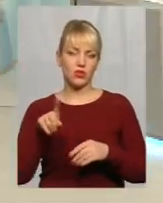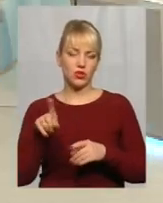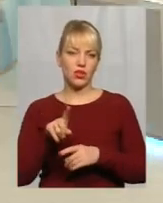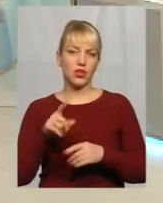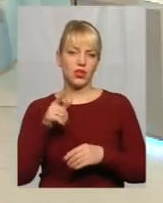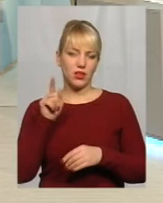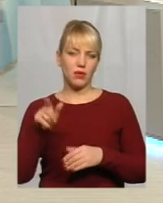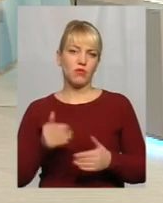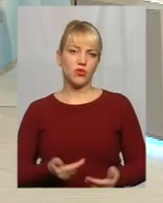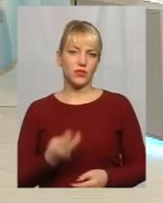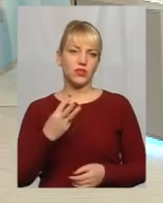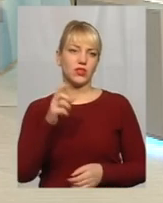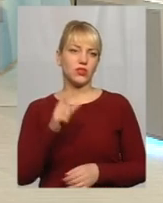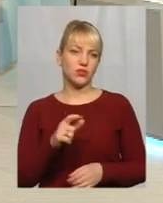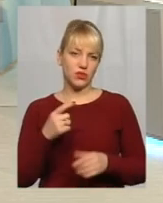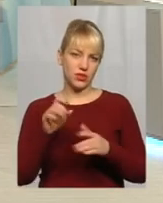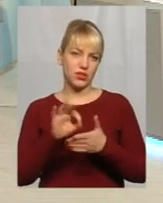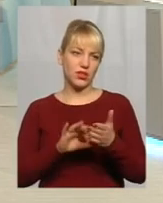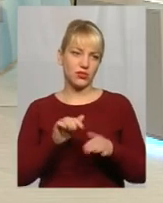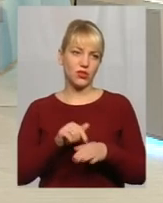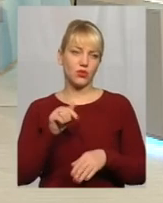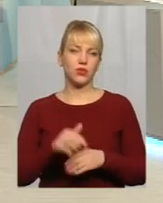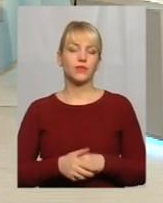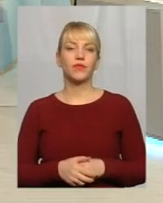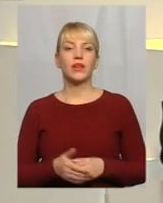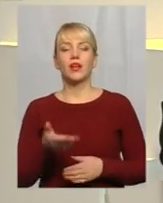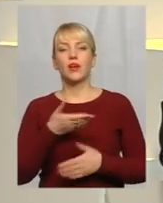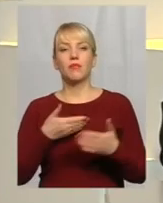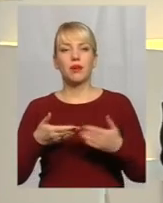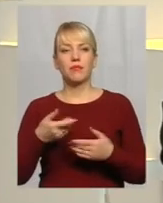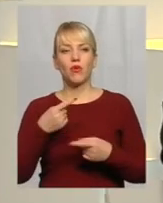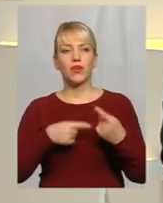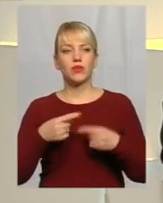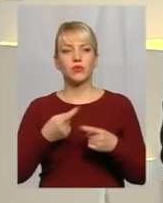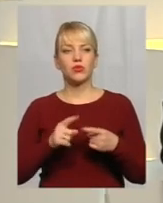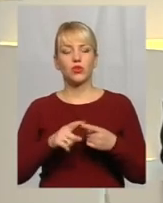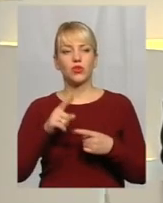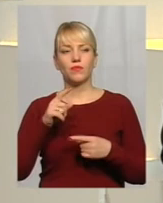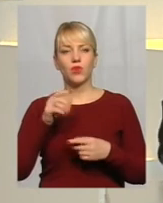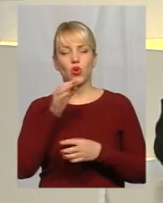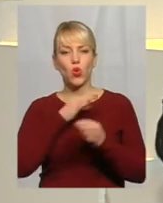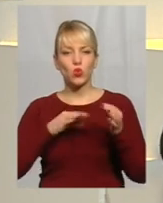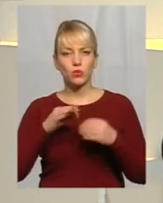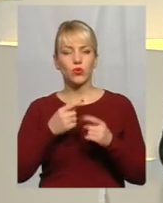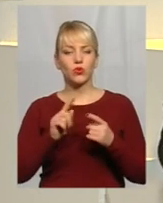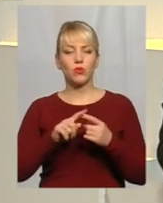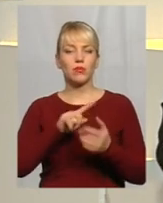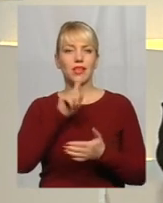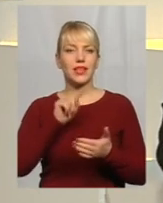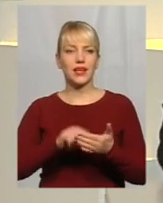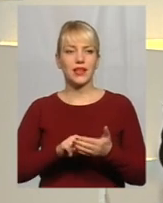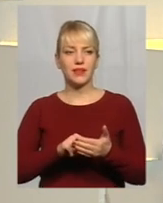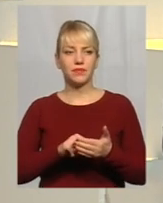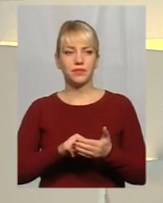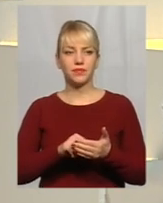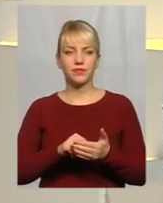Реагуємо, так Ми повернемося все ж таки до того питання, яке було перед дзвінком